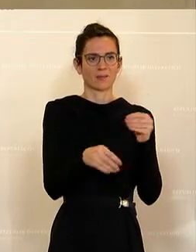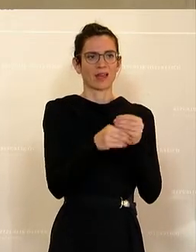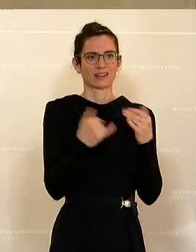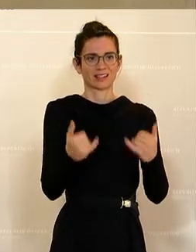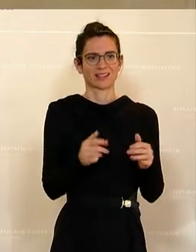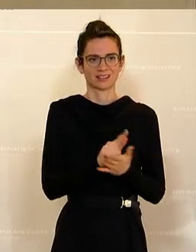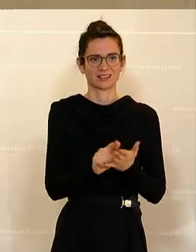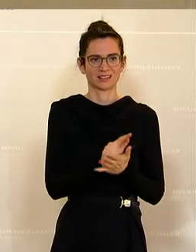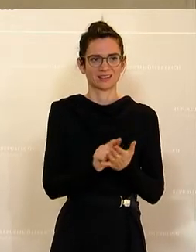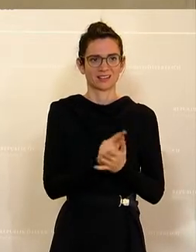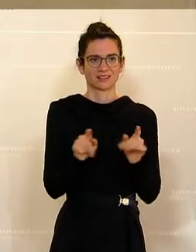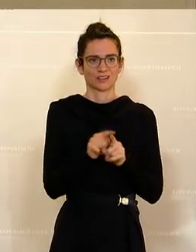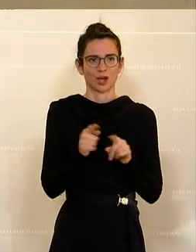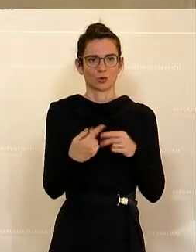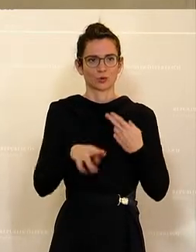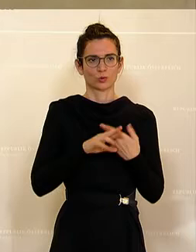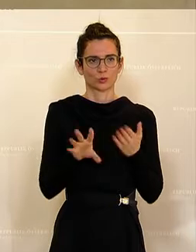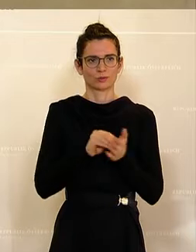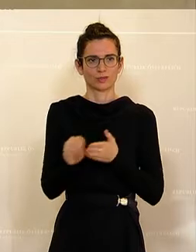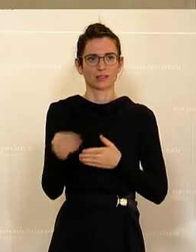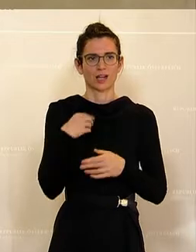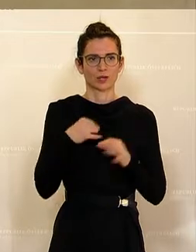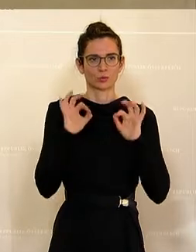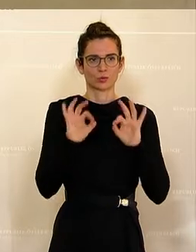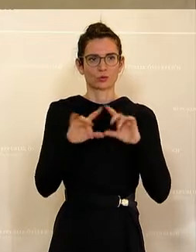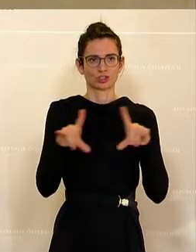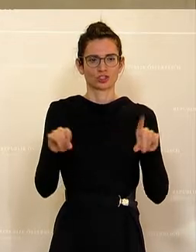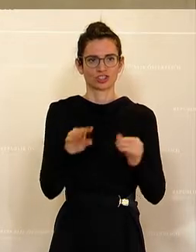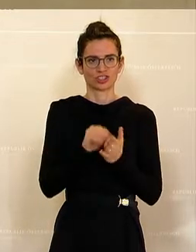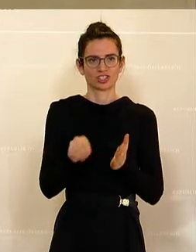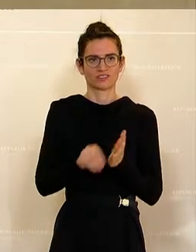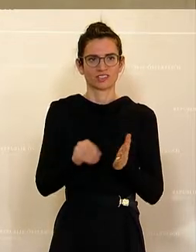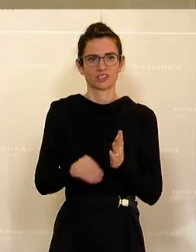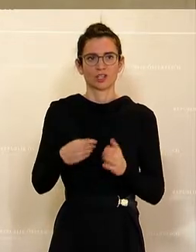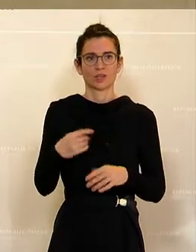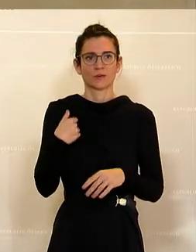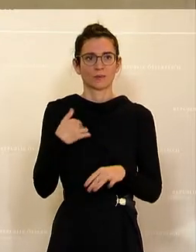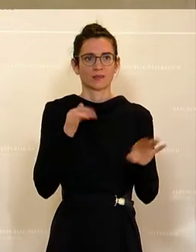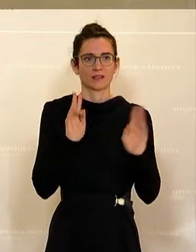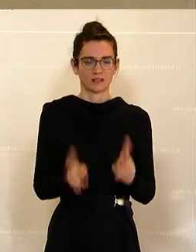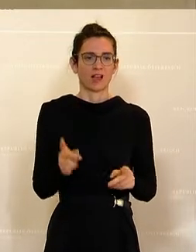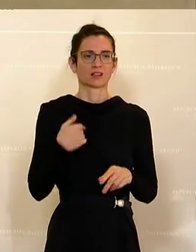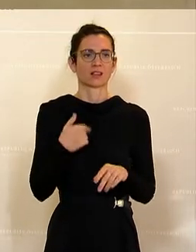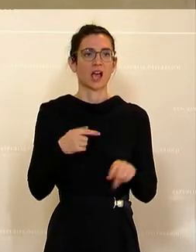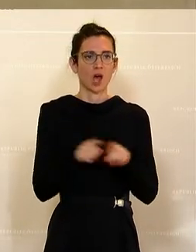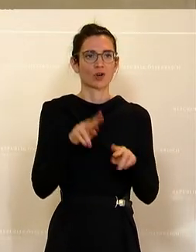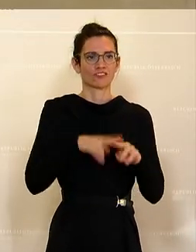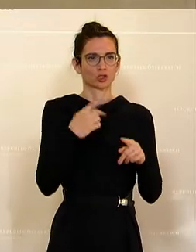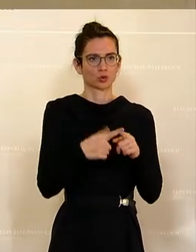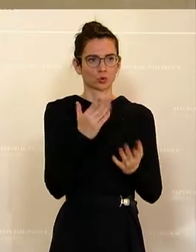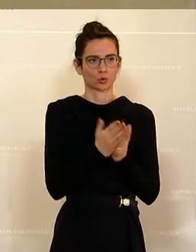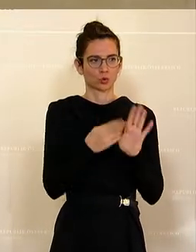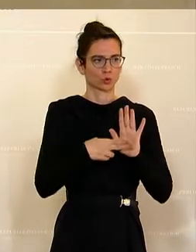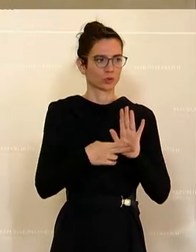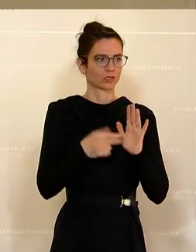dieser Zeit. Auch die Rückzahlungen von Gutschriften können trotz einer beantragten Stundung beantragt werden. Und Betriebe, die